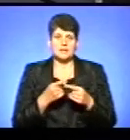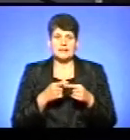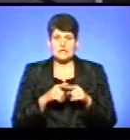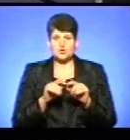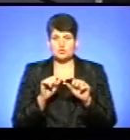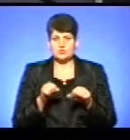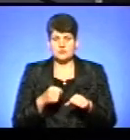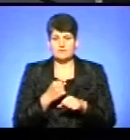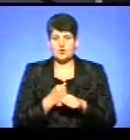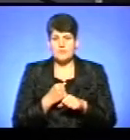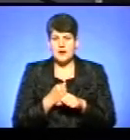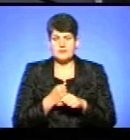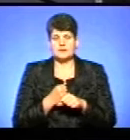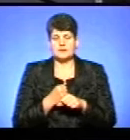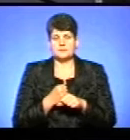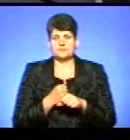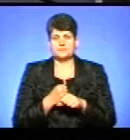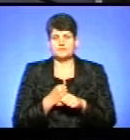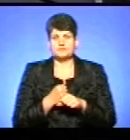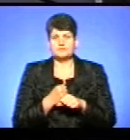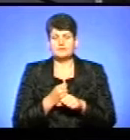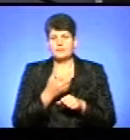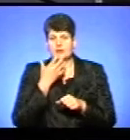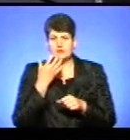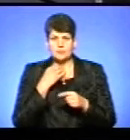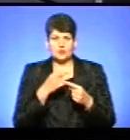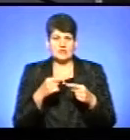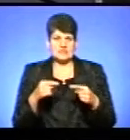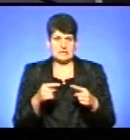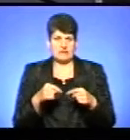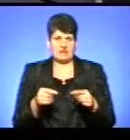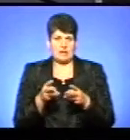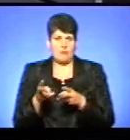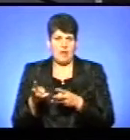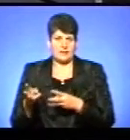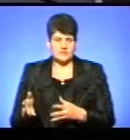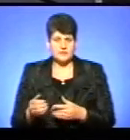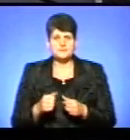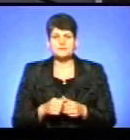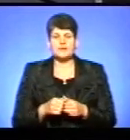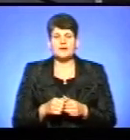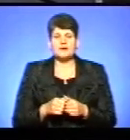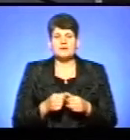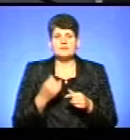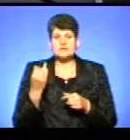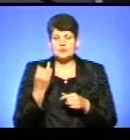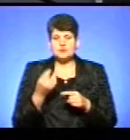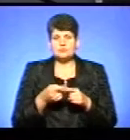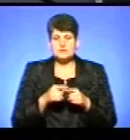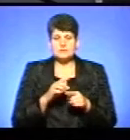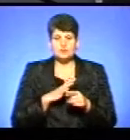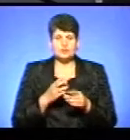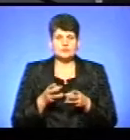можливість виробляти теплову енергію з декількох видів палива. В історичному аспекті це раніше